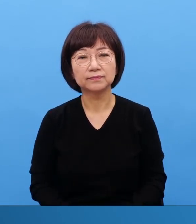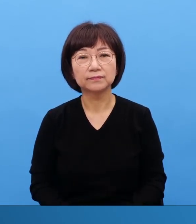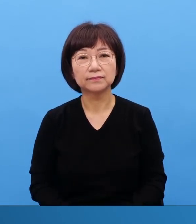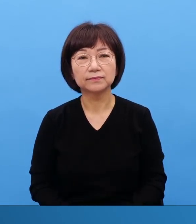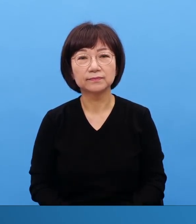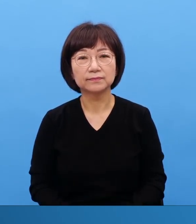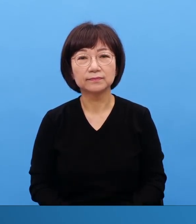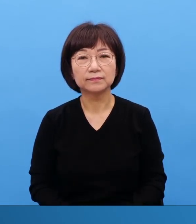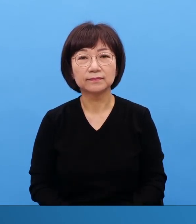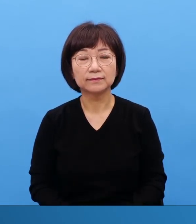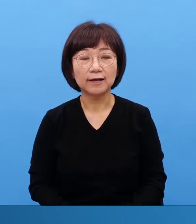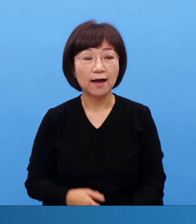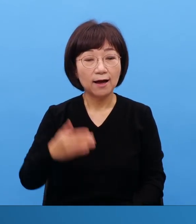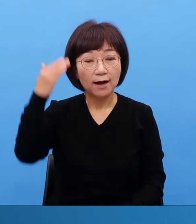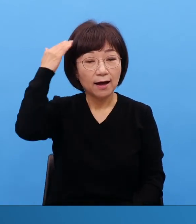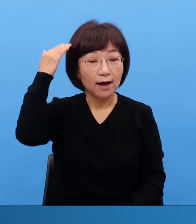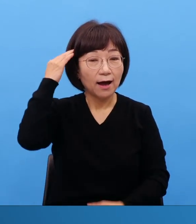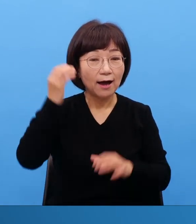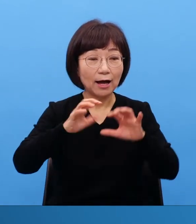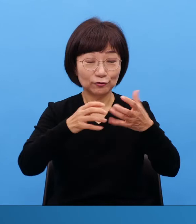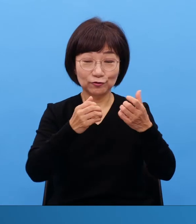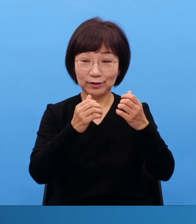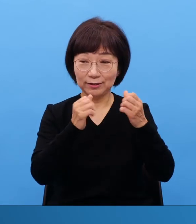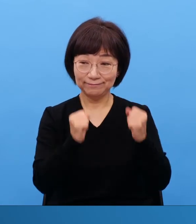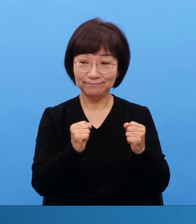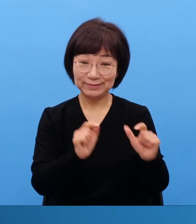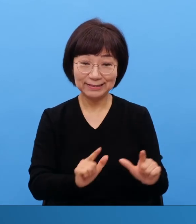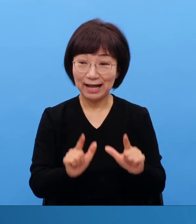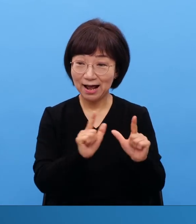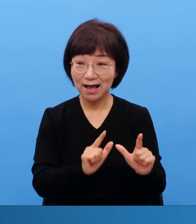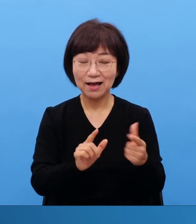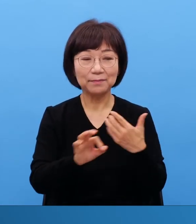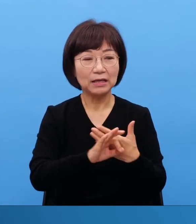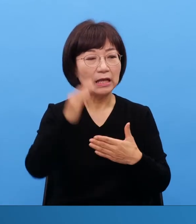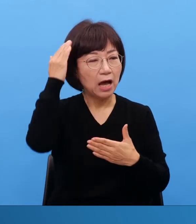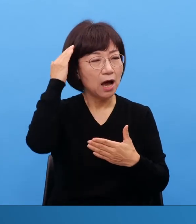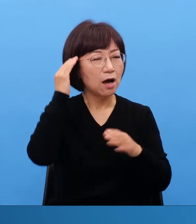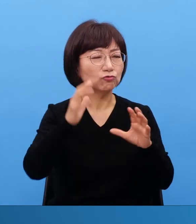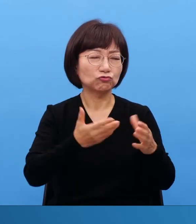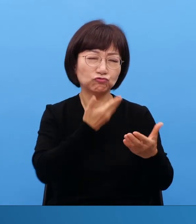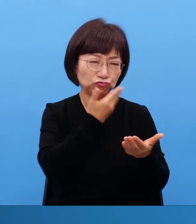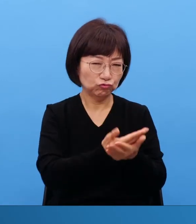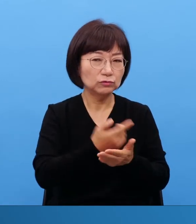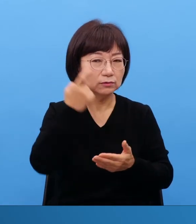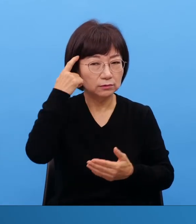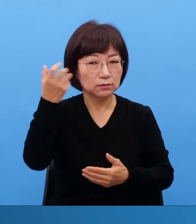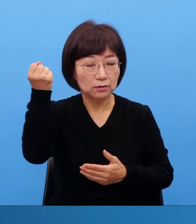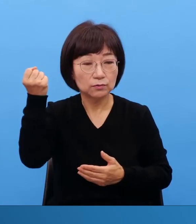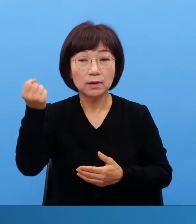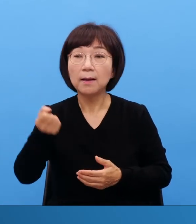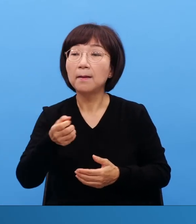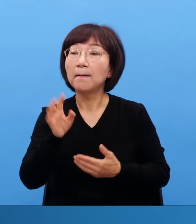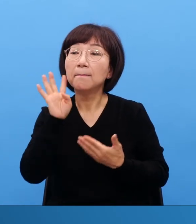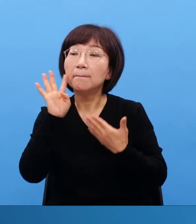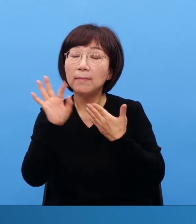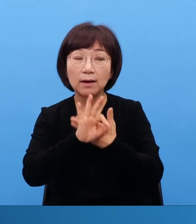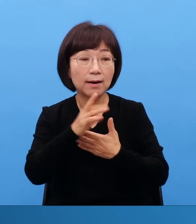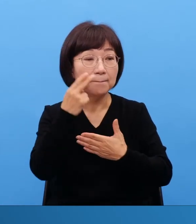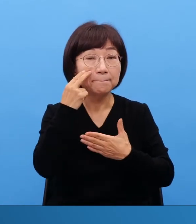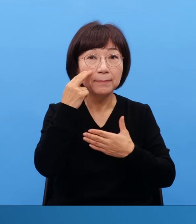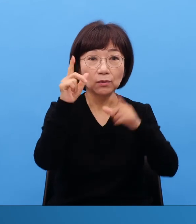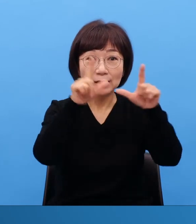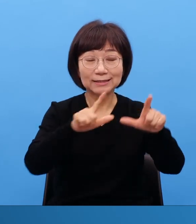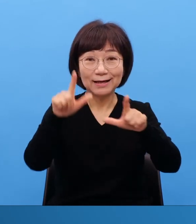한국에 사는 사람이 한국의 중요성을 알아야 되는 거고 미국에 사는 사람은 미국의 중요성을 알아야 되는 거 아닙니까? 한국에 사는 한국의 중요성을 알아야 거 아닙니까?